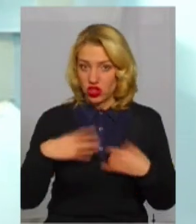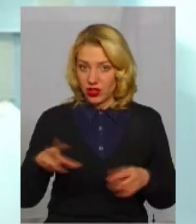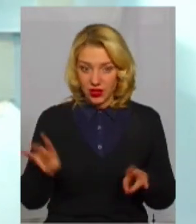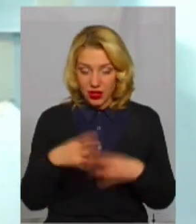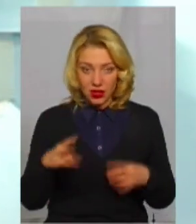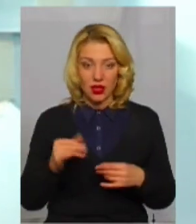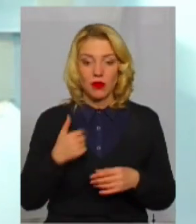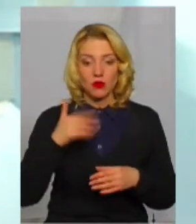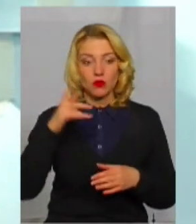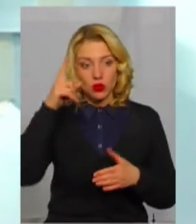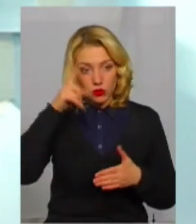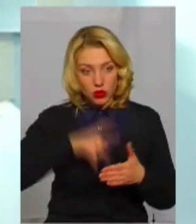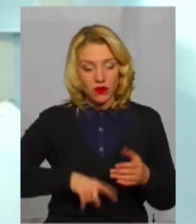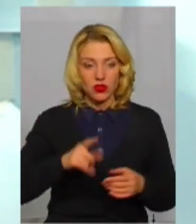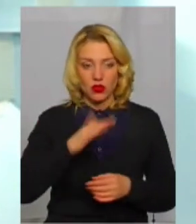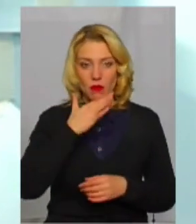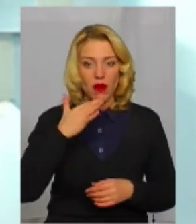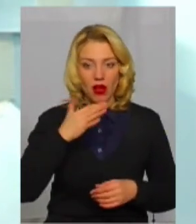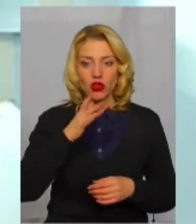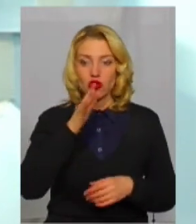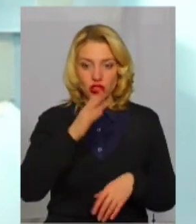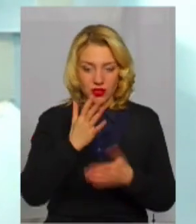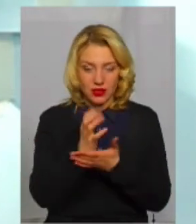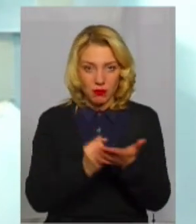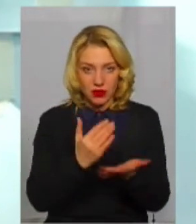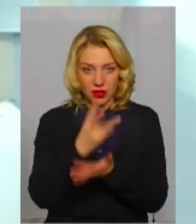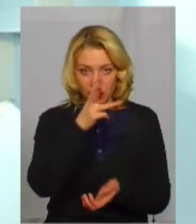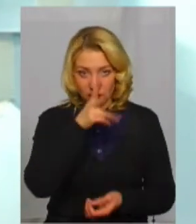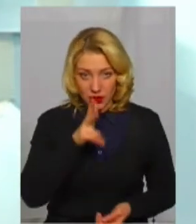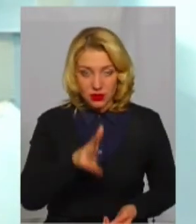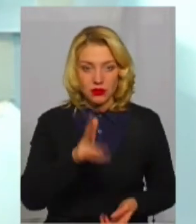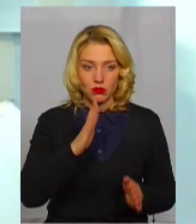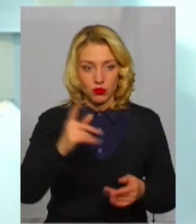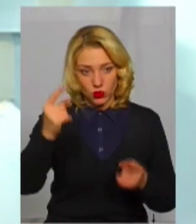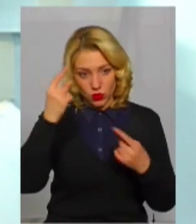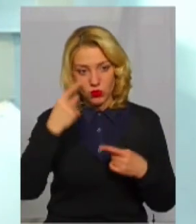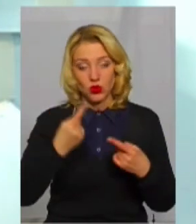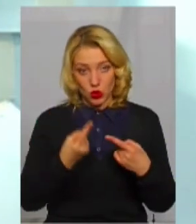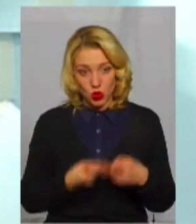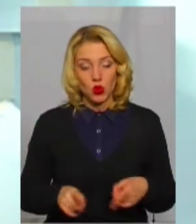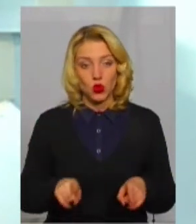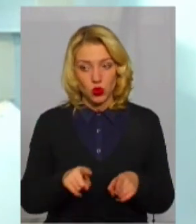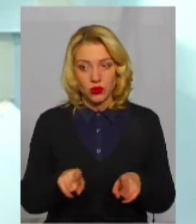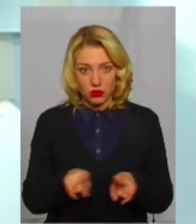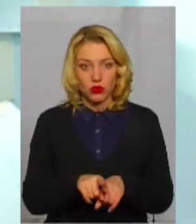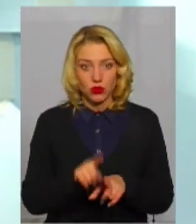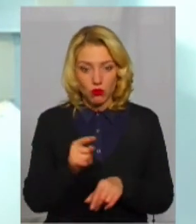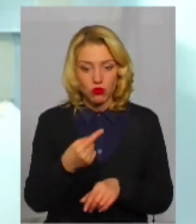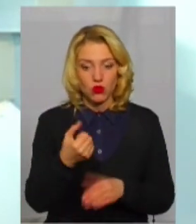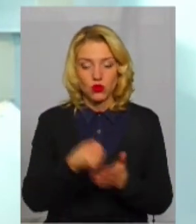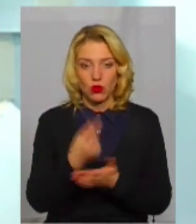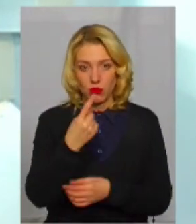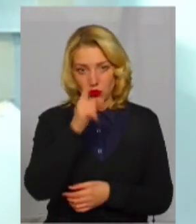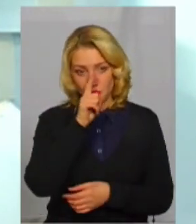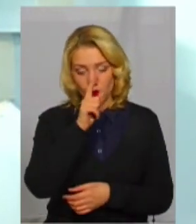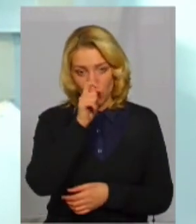і не будемо сподіватися, що в ще багато часу три місяці, і будемо сьогодні думати, тому до 1 квітня